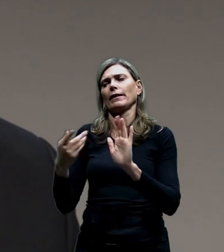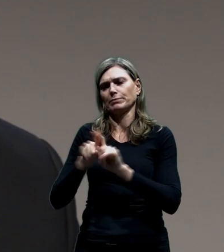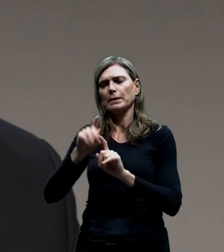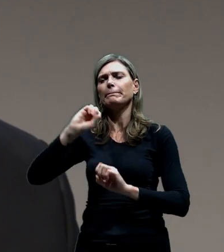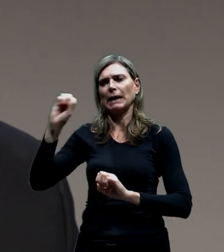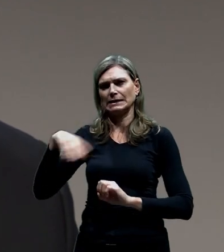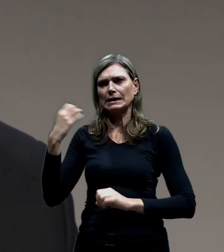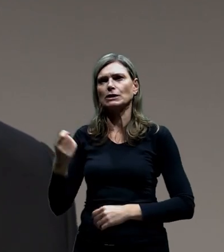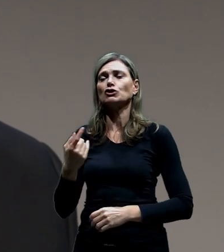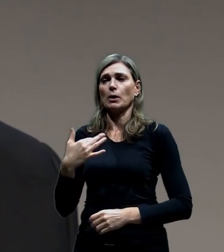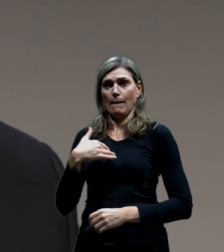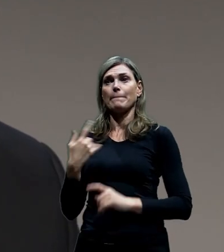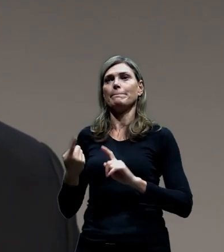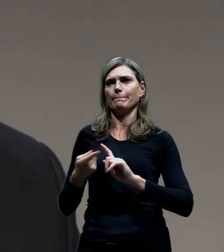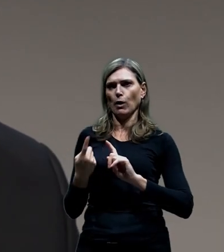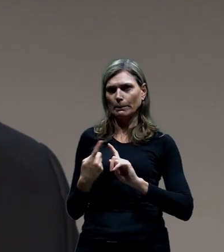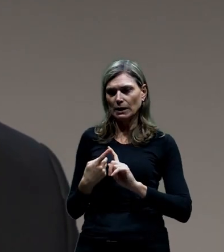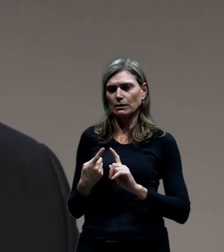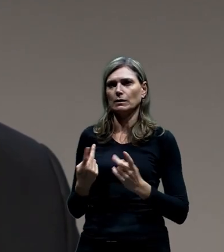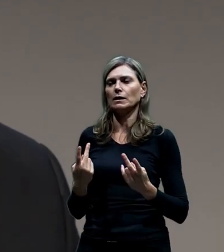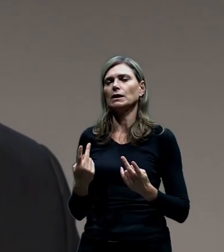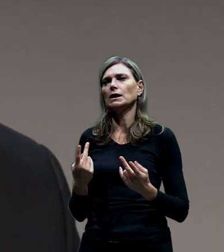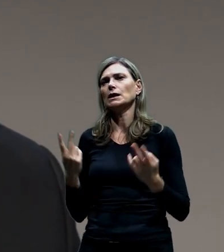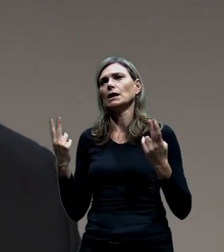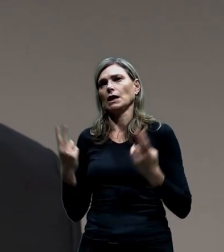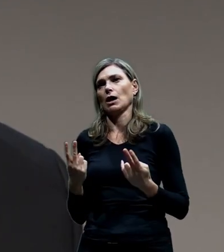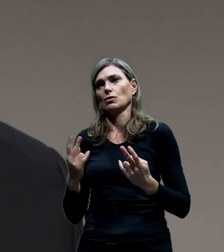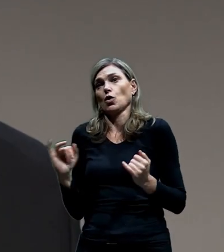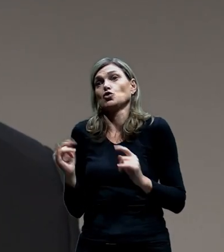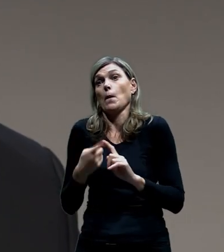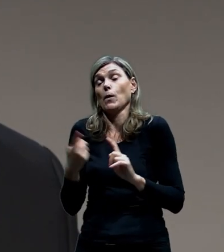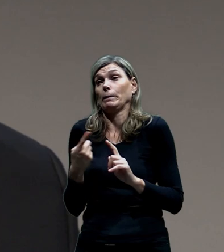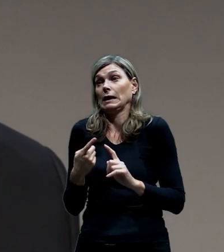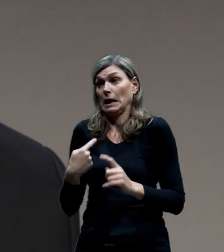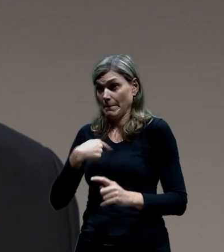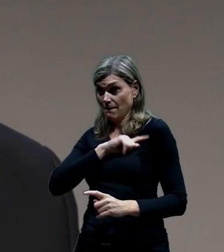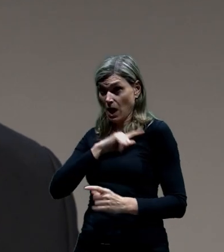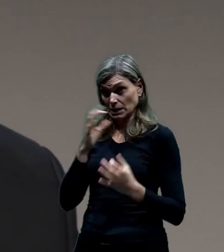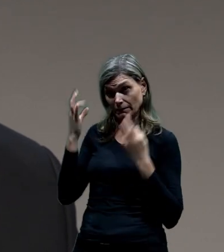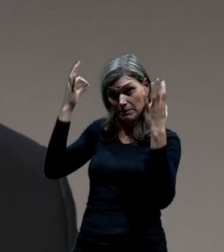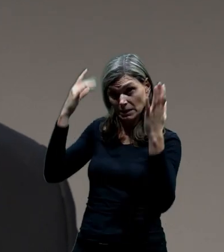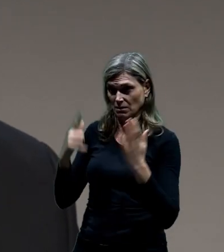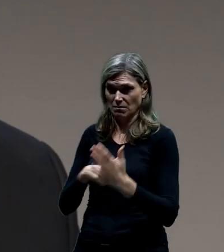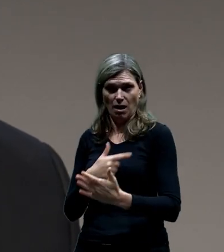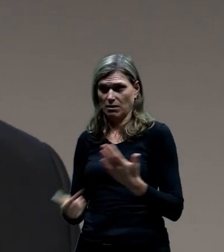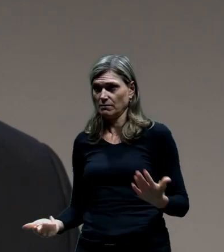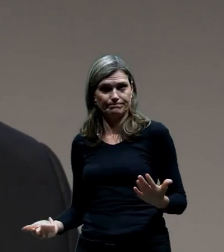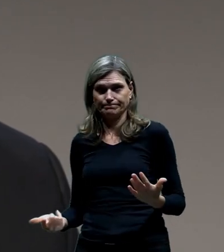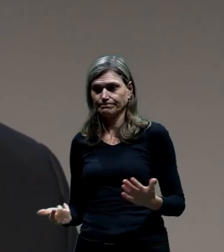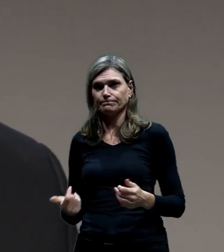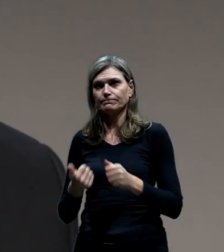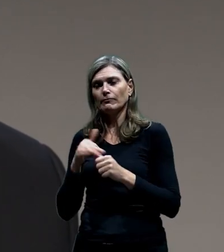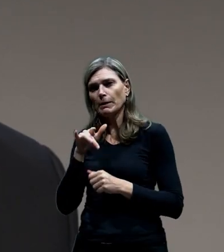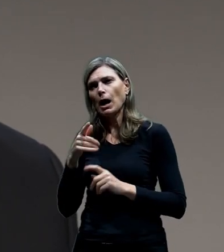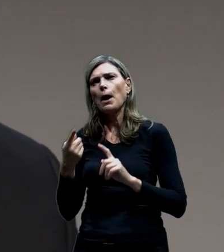Ty okrajové podmínky my jsme si nevymysleli, nevymysleli ani nikdo nám. V podstatě výsledek těch okrajových